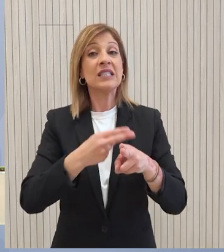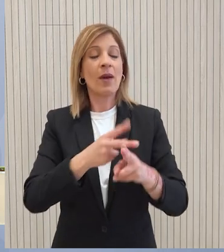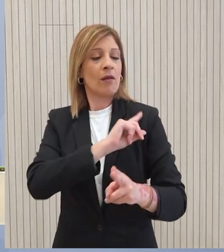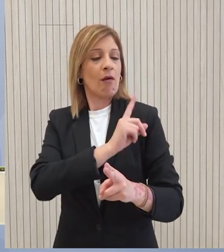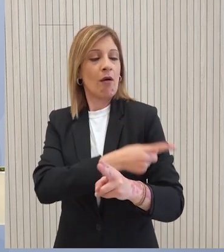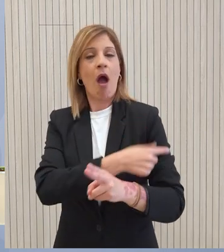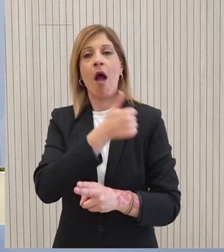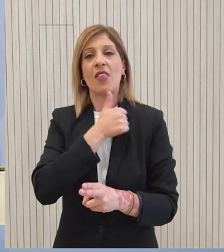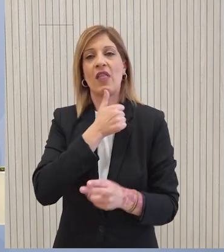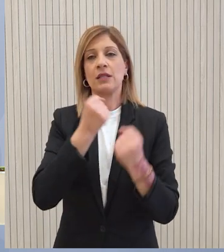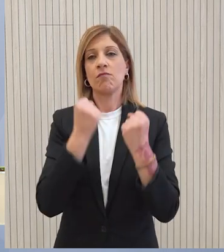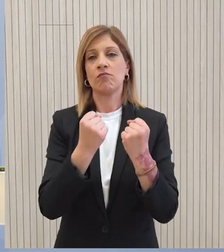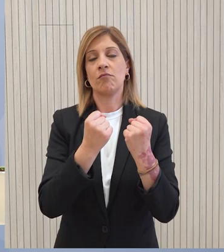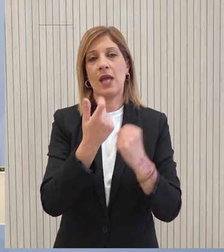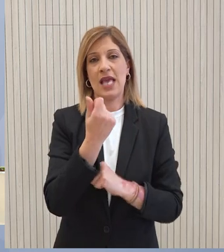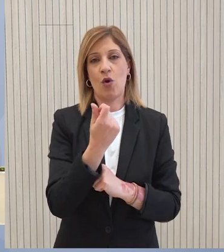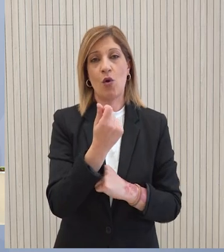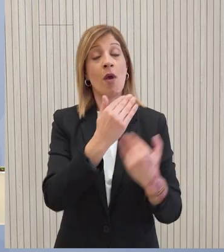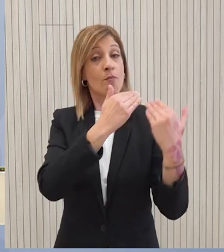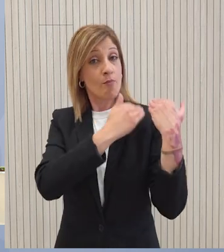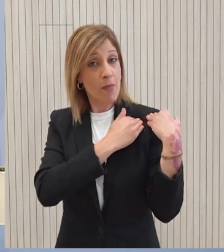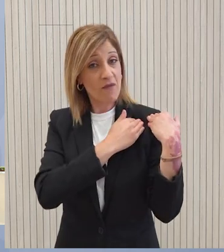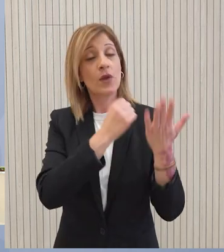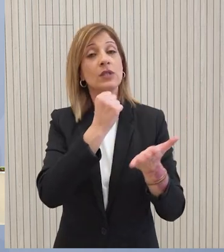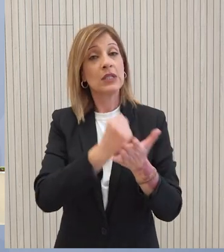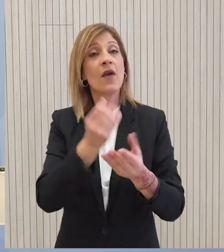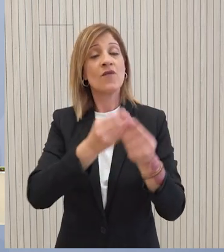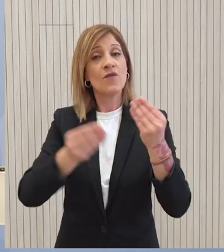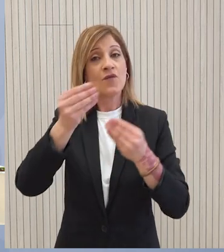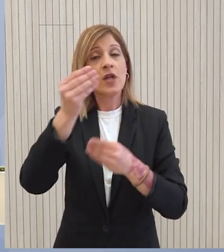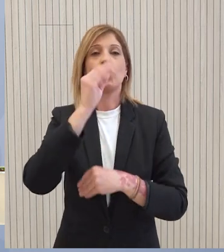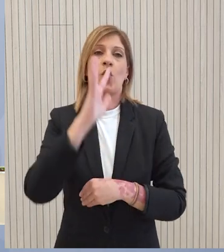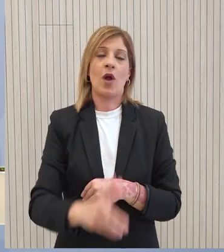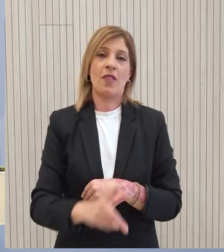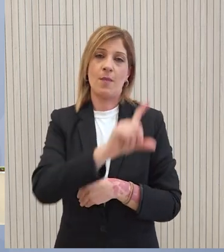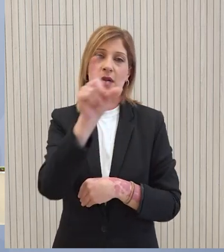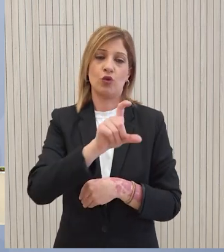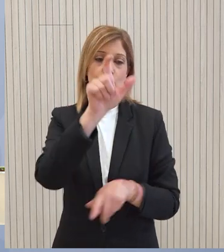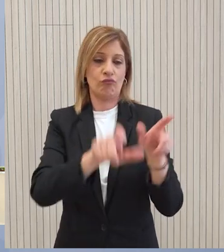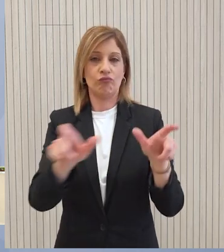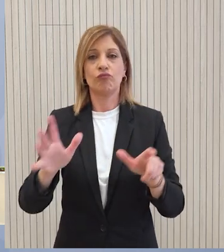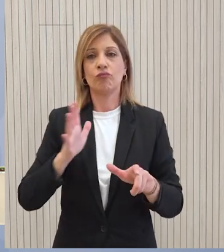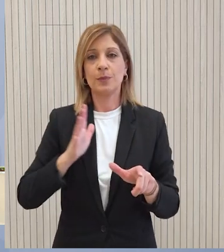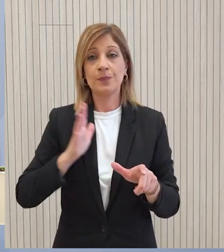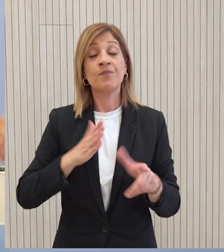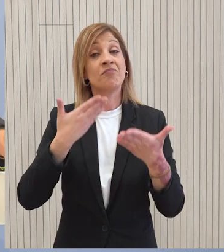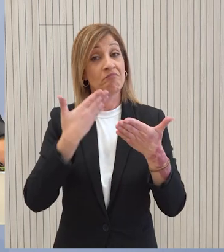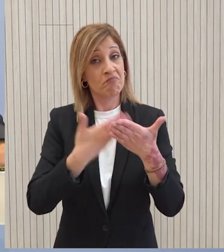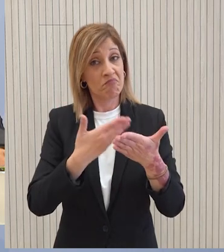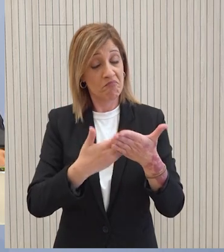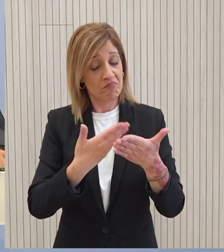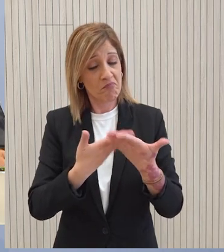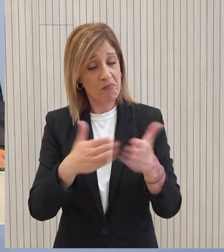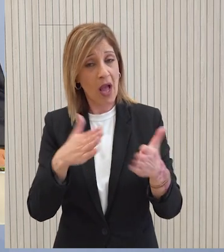και ανθεκτική οικονομία, τη δημοσιονομική υπευθυνότητα και βελτιώνοντας την καθημερινότητα των πολιτών μας. Όπως έχουμε αποδείξει αυτούς τους